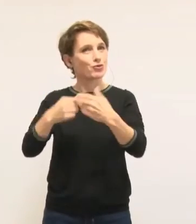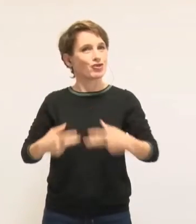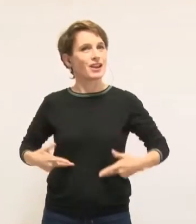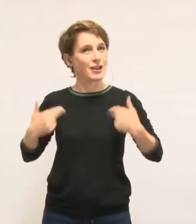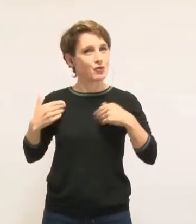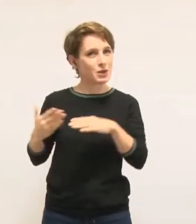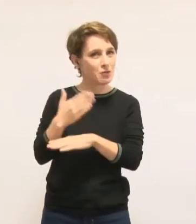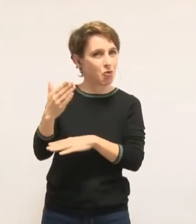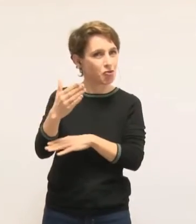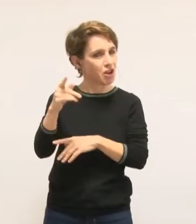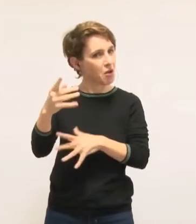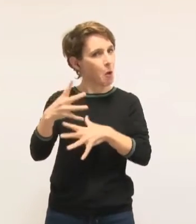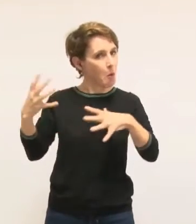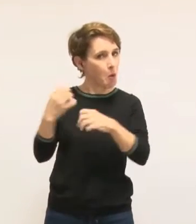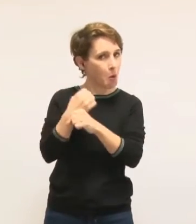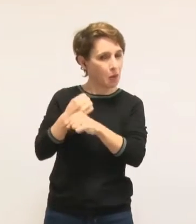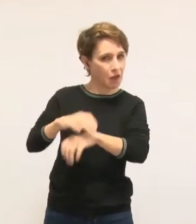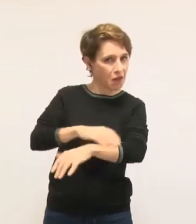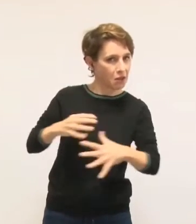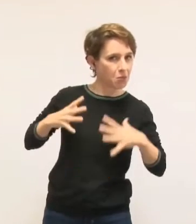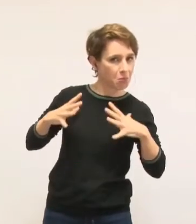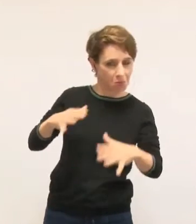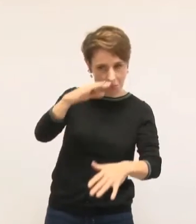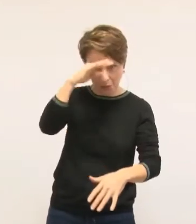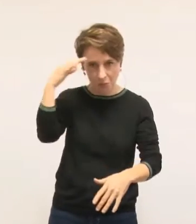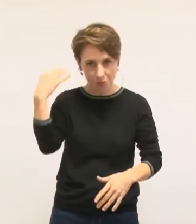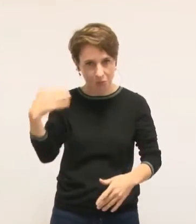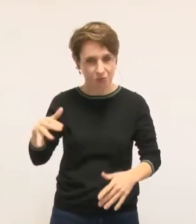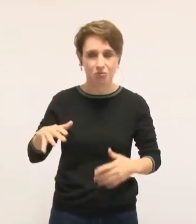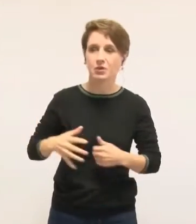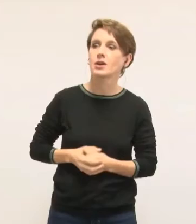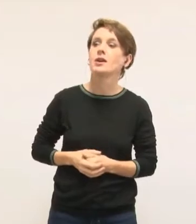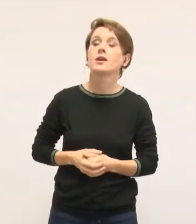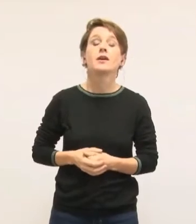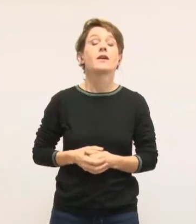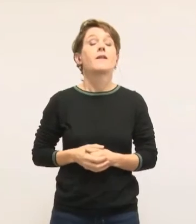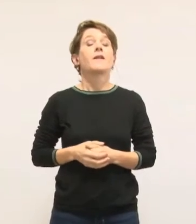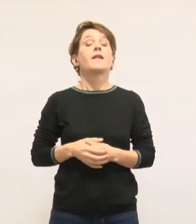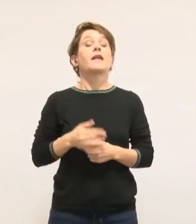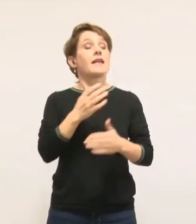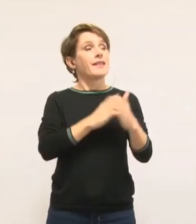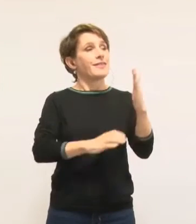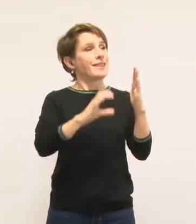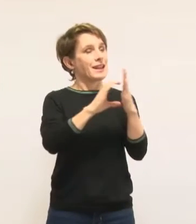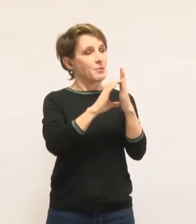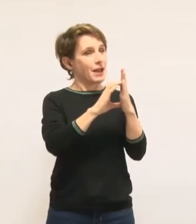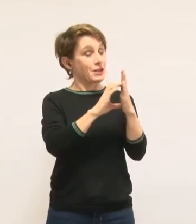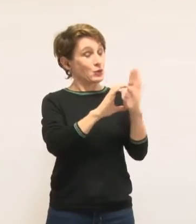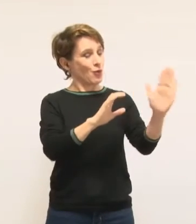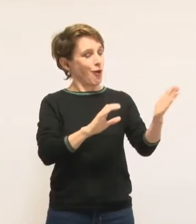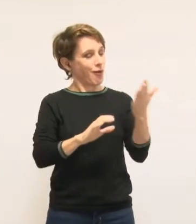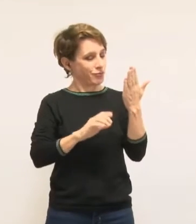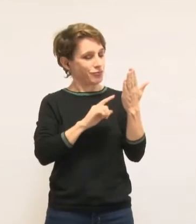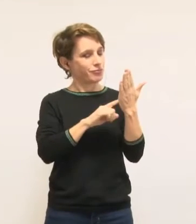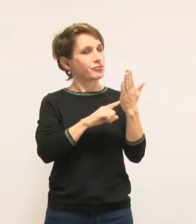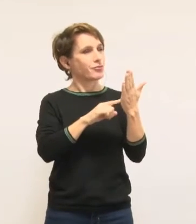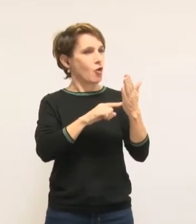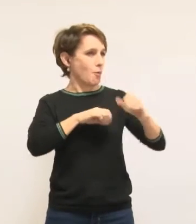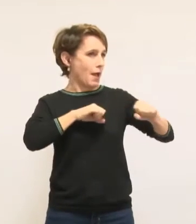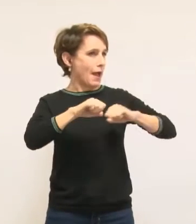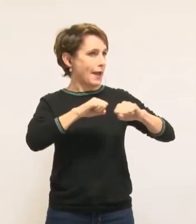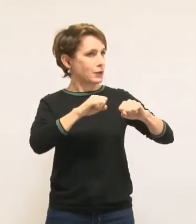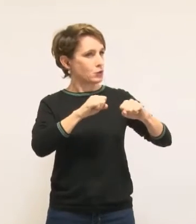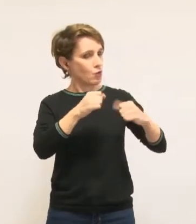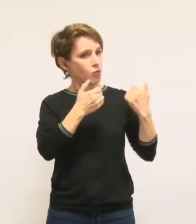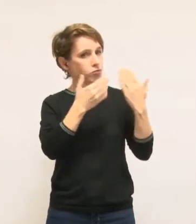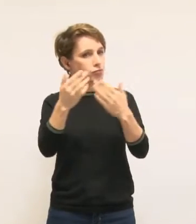engagement. Avec cette délibération, vous nous présentez votre plan d'action de lutte contre l'isolement des personnes